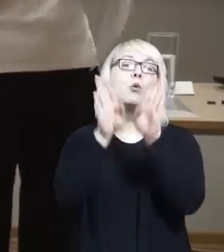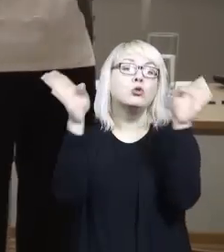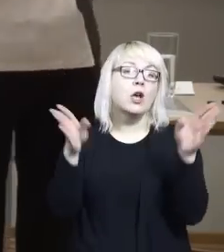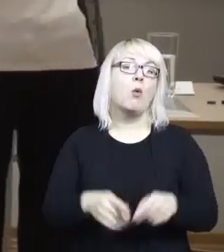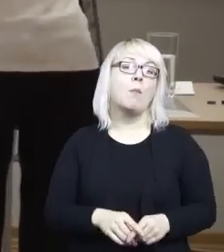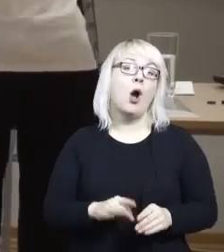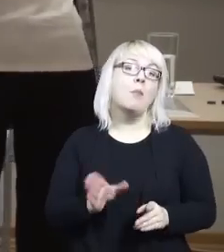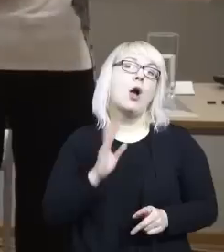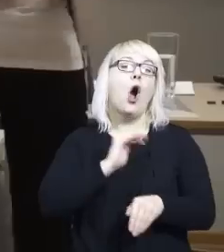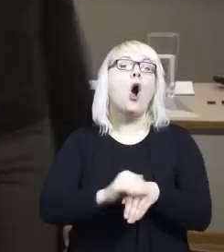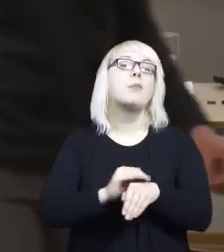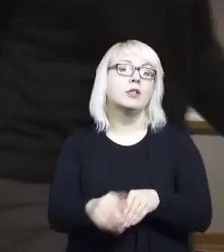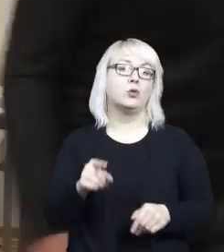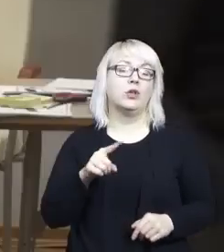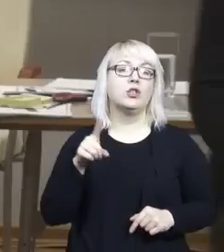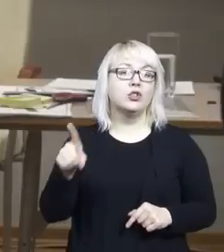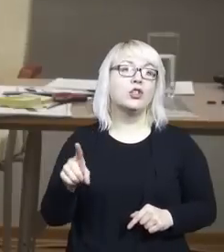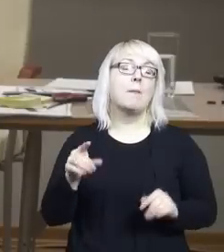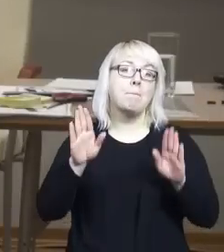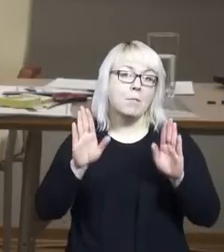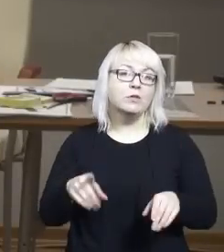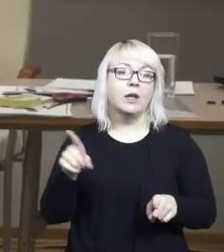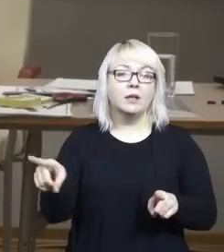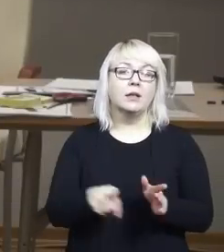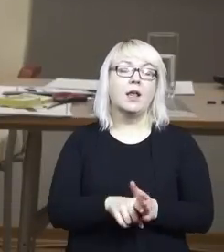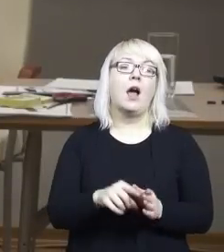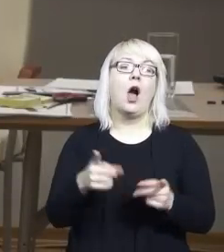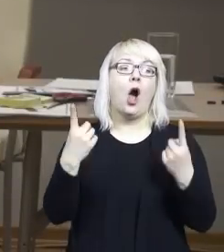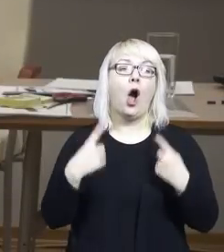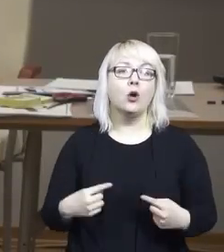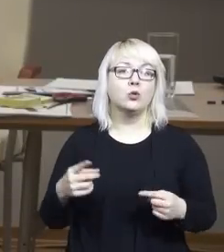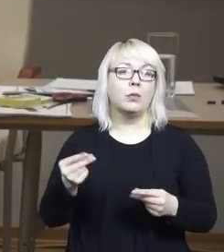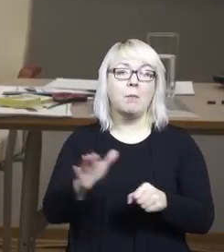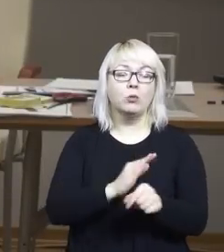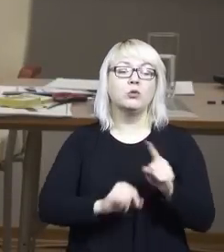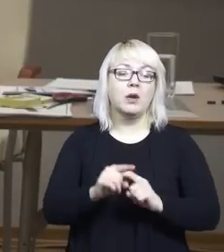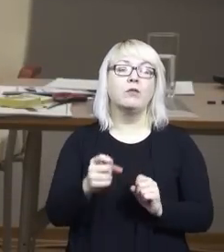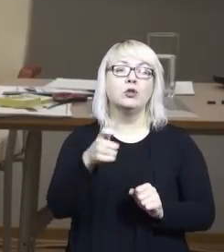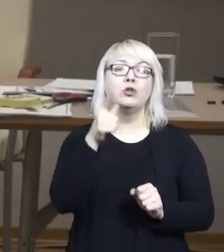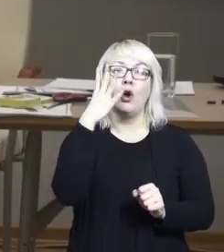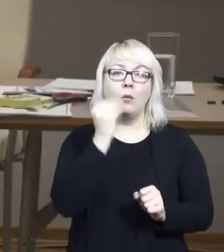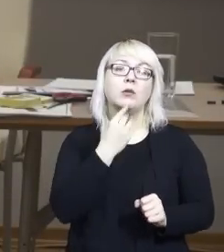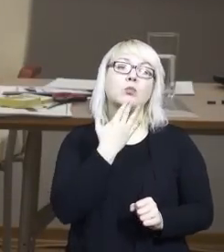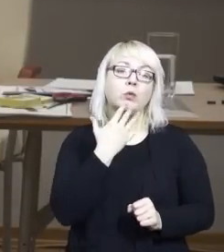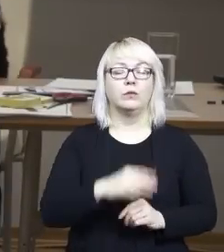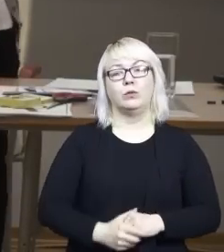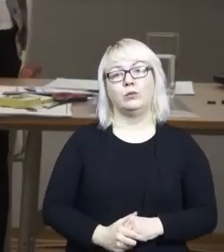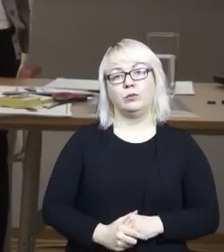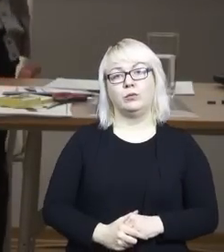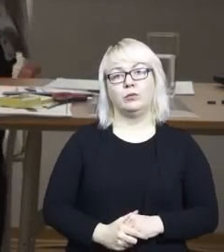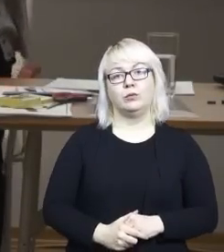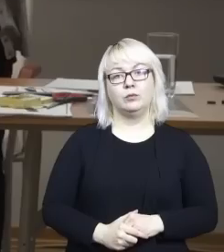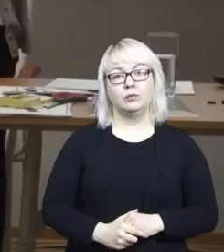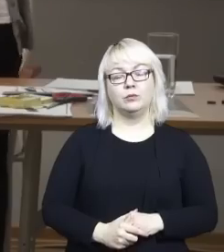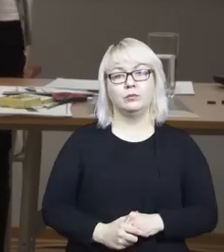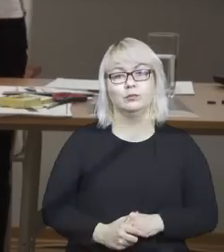są pokazane. Oznaczają, że to muzeum obiecuje przynajmniej, że zapewnia dostęp na